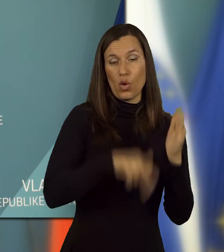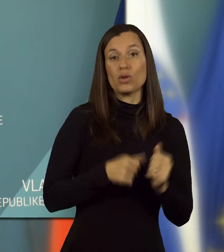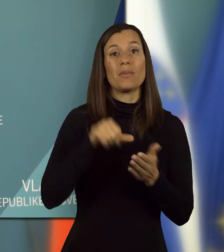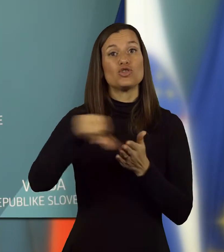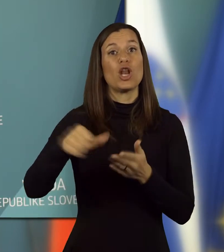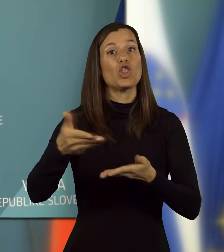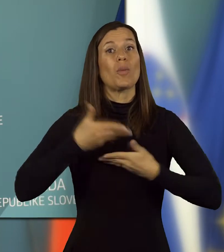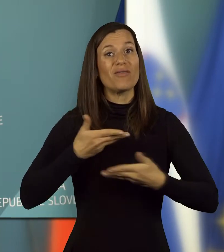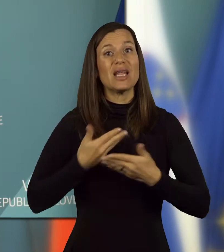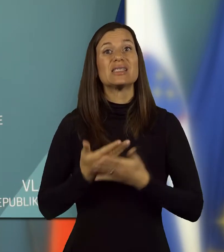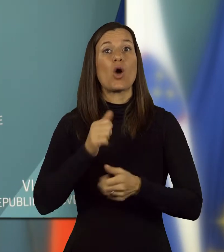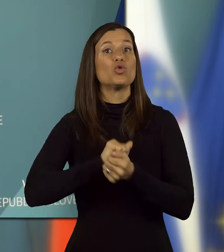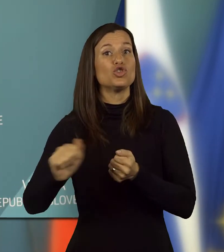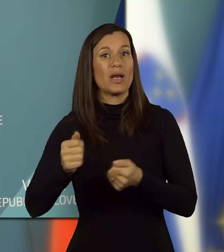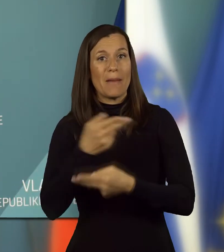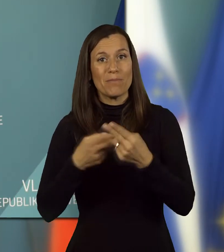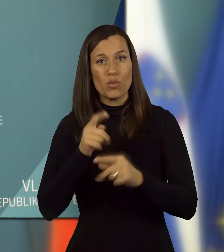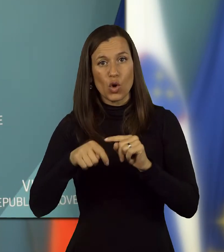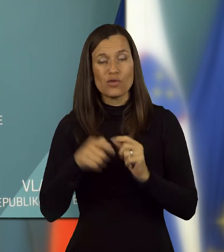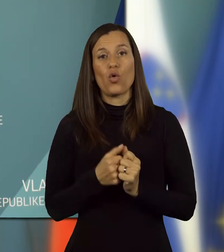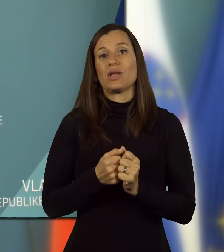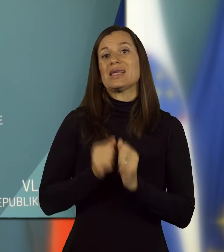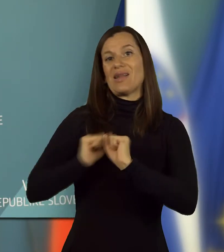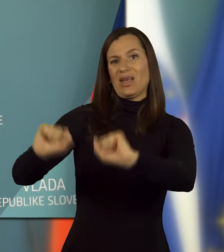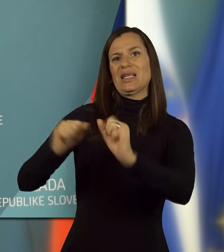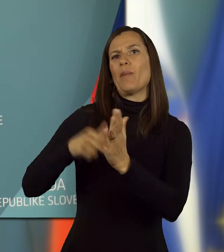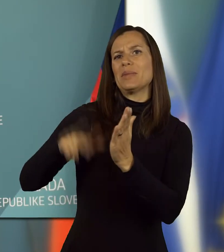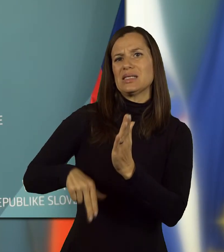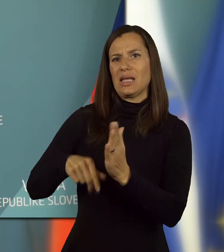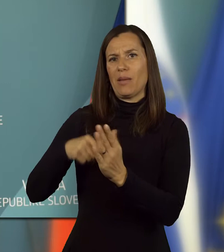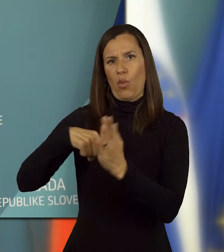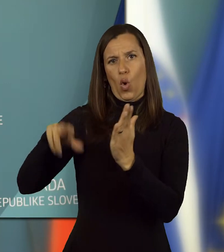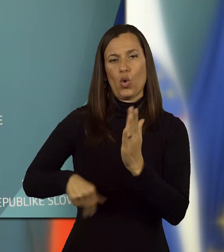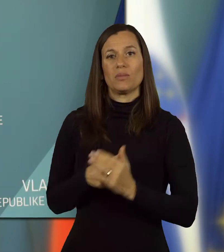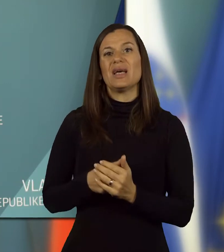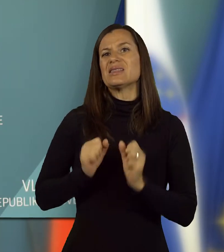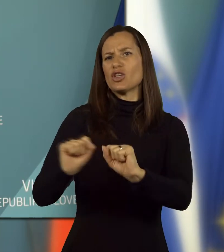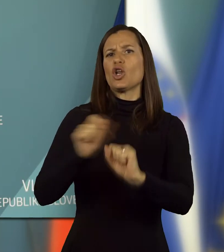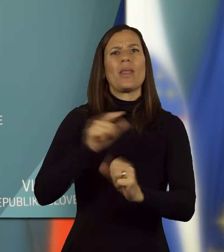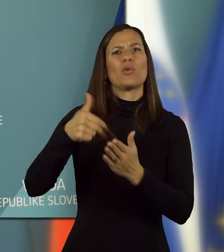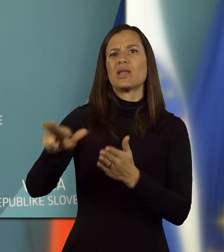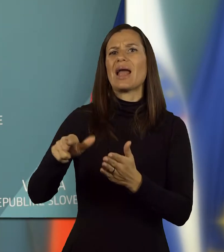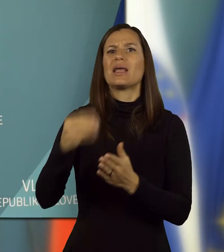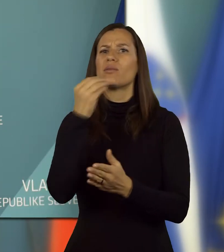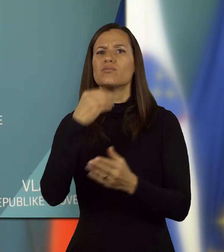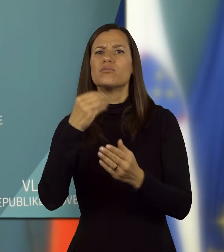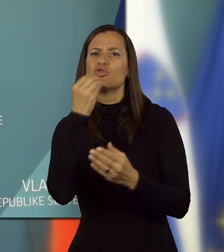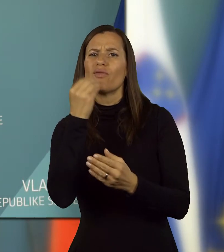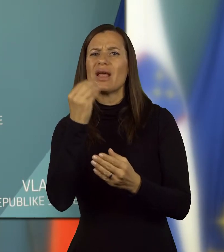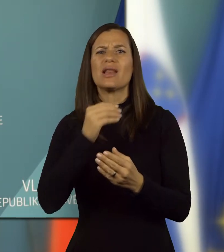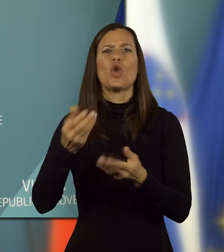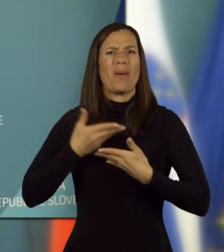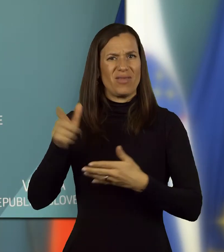plačila dobaviteljev za uničene proizvode, za vrnitev pisnih pogod, vračilo neprodanih živil dobaviteljo,